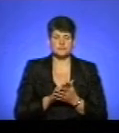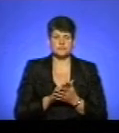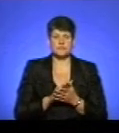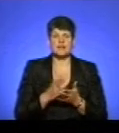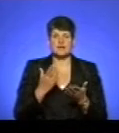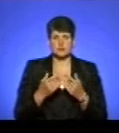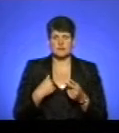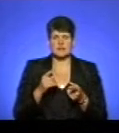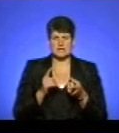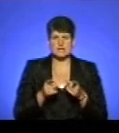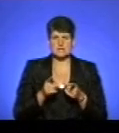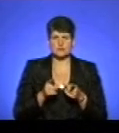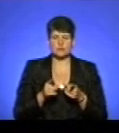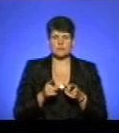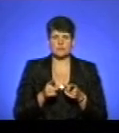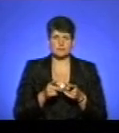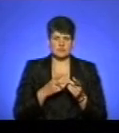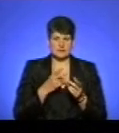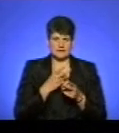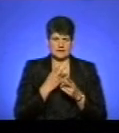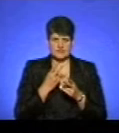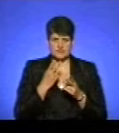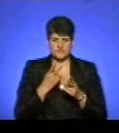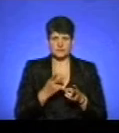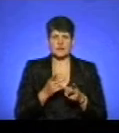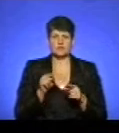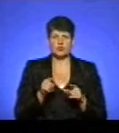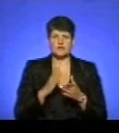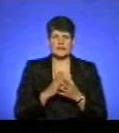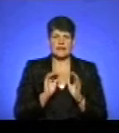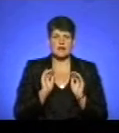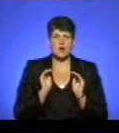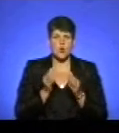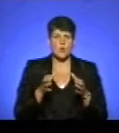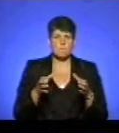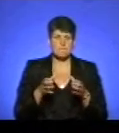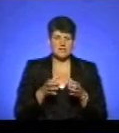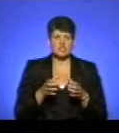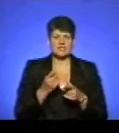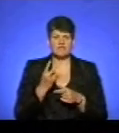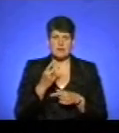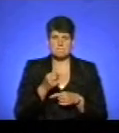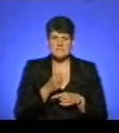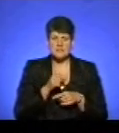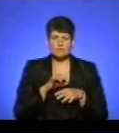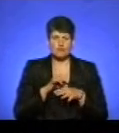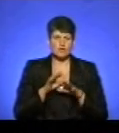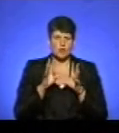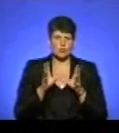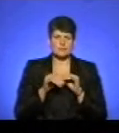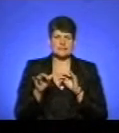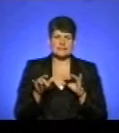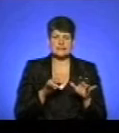ми дійсно прослідуємо і на той є той карантин, карантинні обмеження, два місяці, де проводяться і комплексні всі